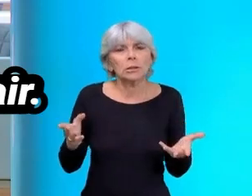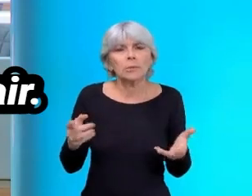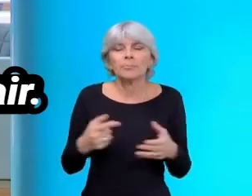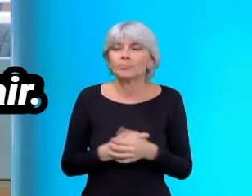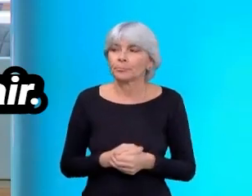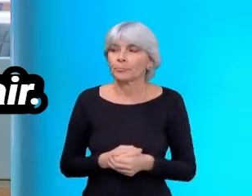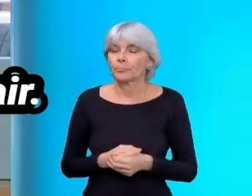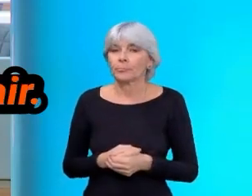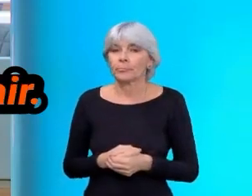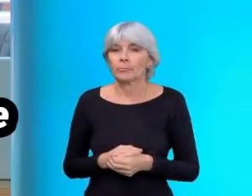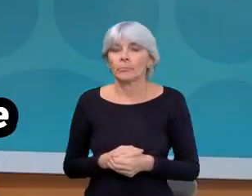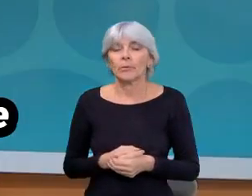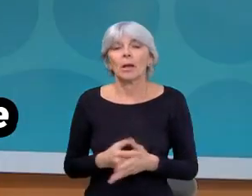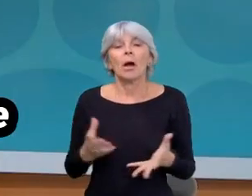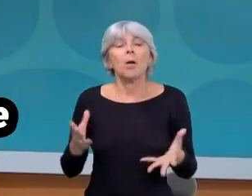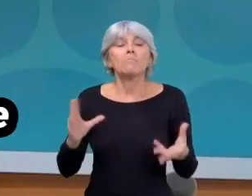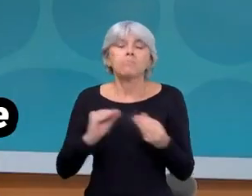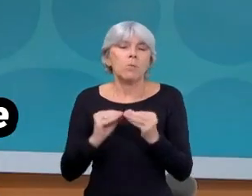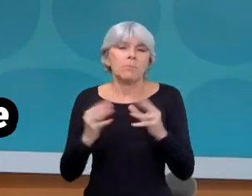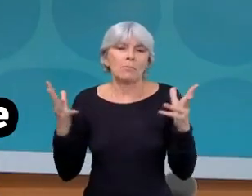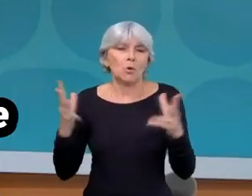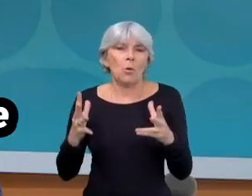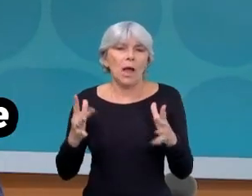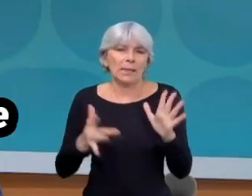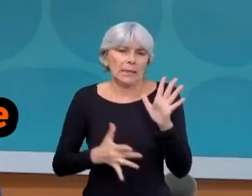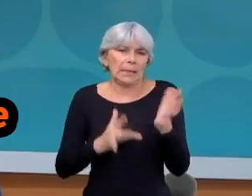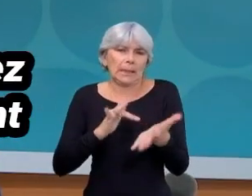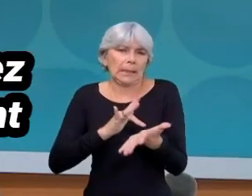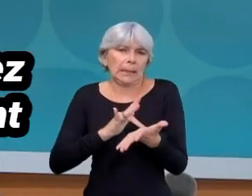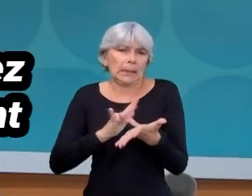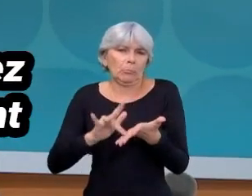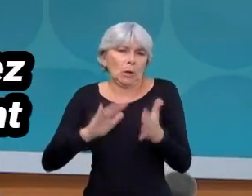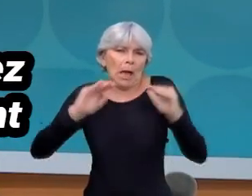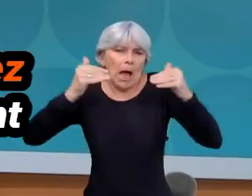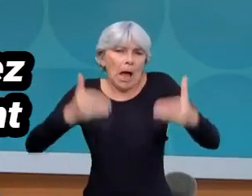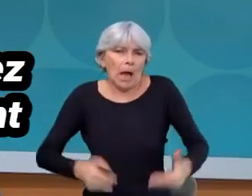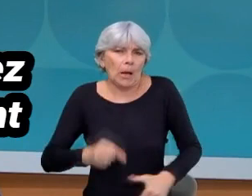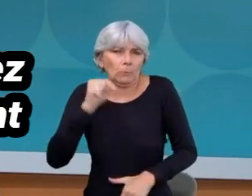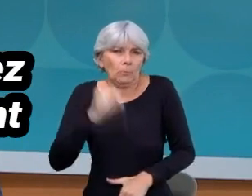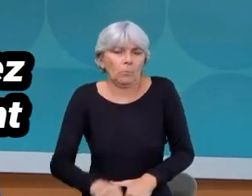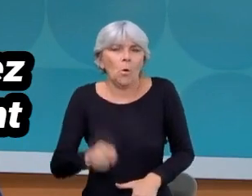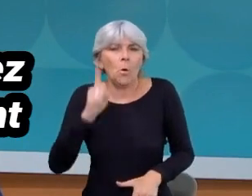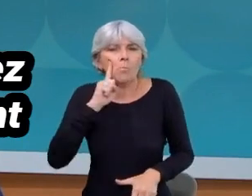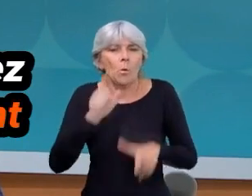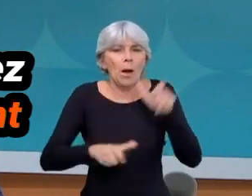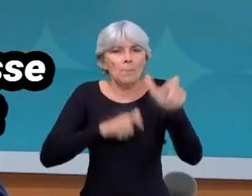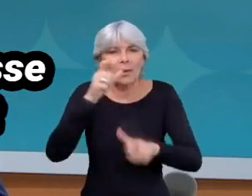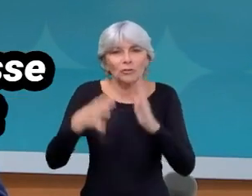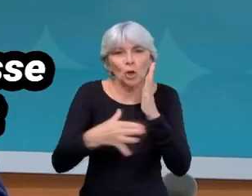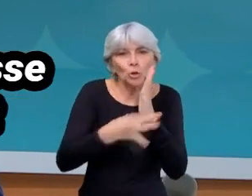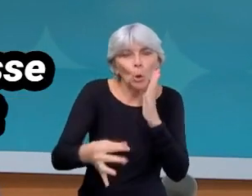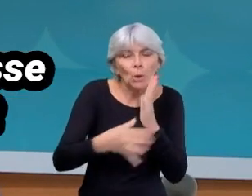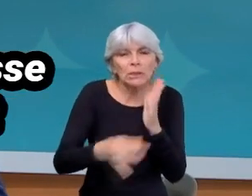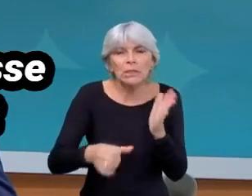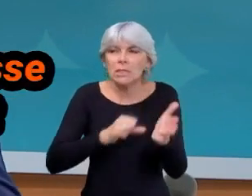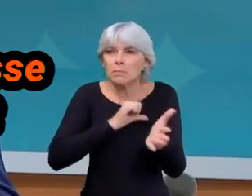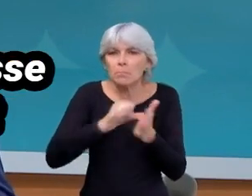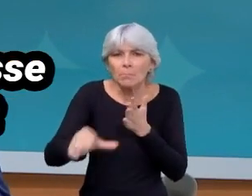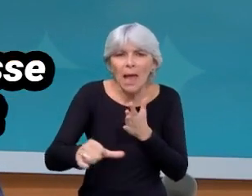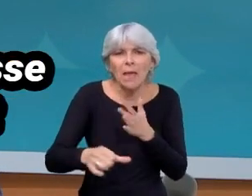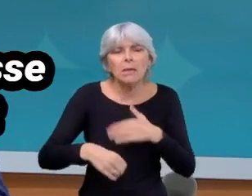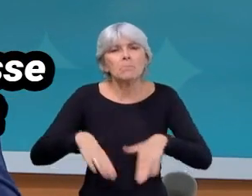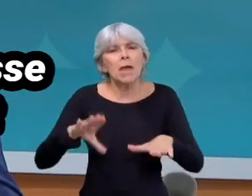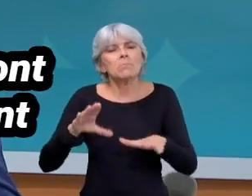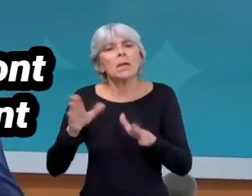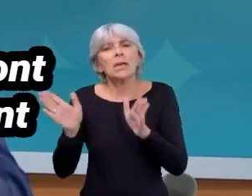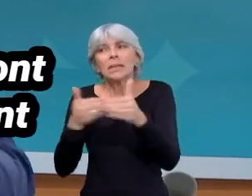Le sujet, ce n pas l'appel d'air. Le sujet, c'est d'arrêter une hypocrisie qui existe en France depuis des années où vous avez des gens qui cotisent, qui payent leurs cotisations, même à la caisse de